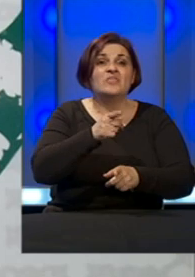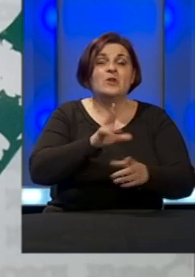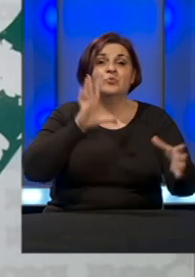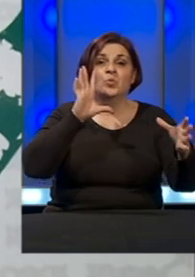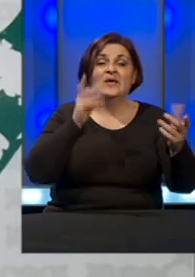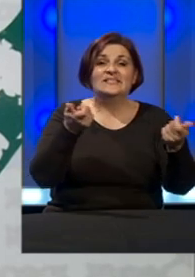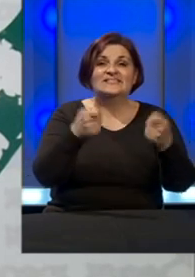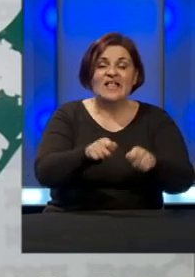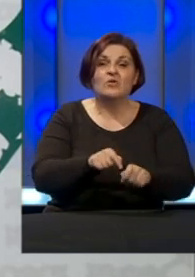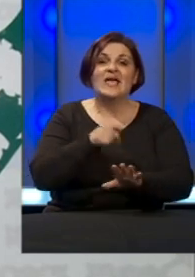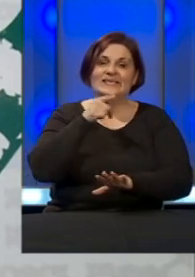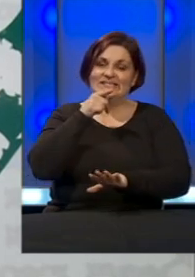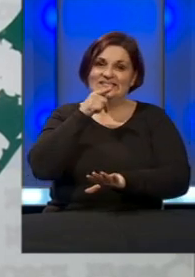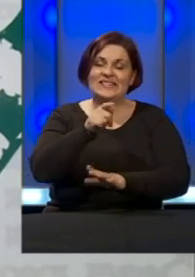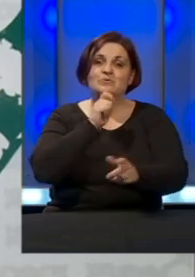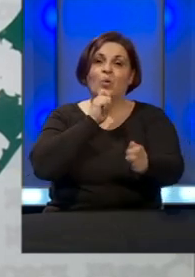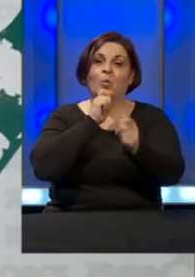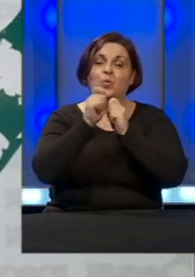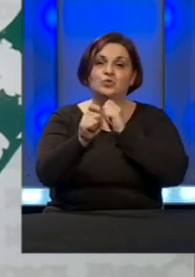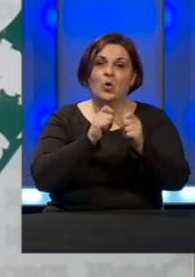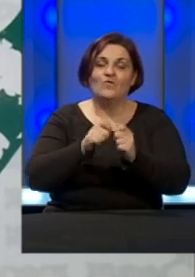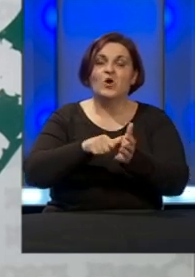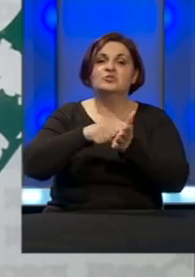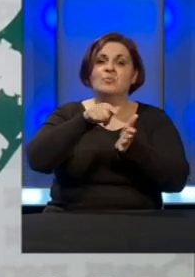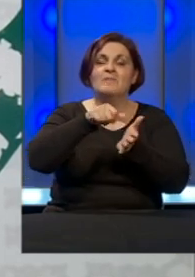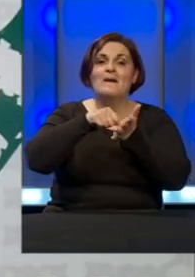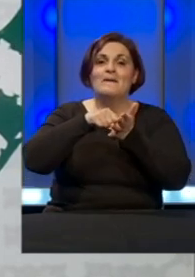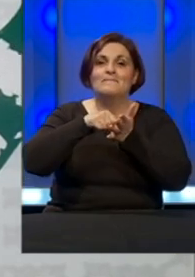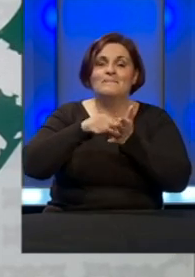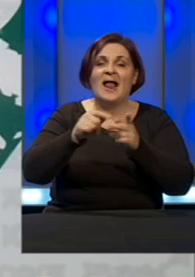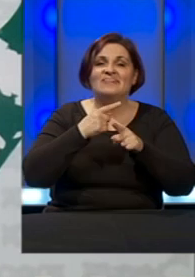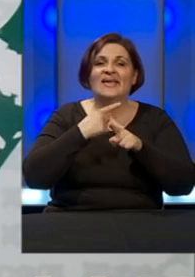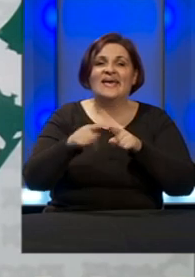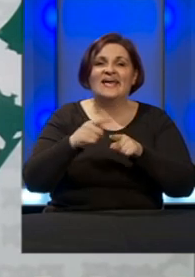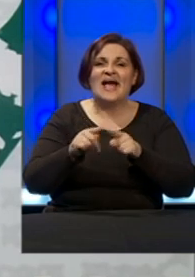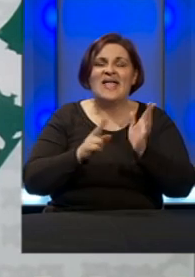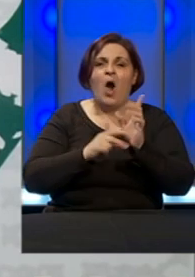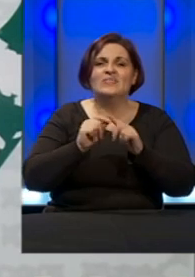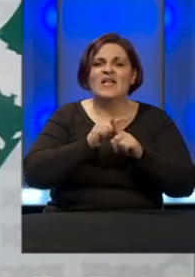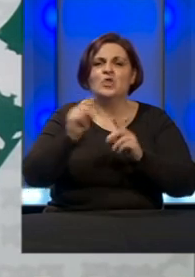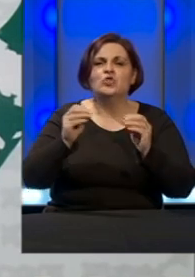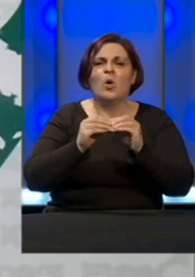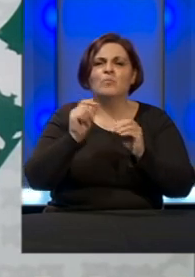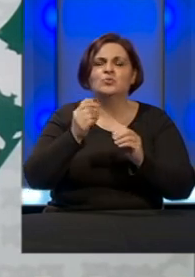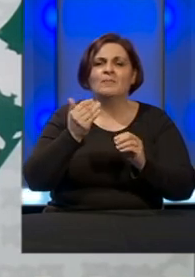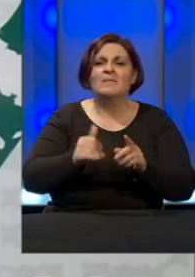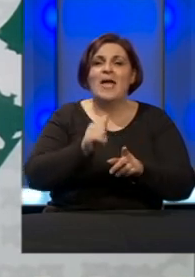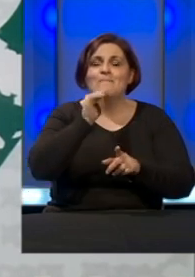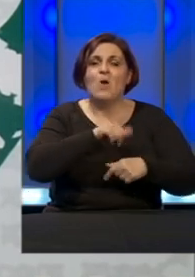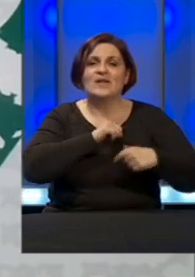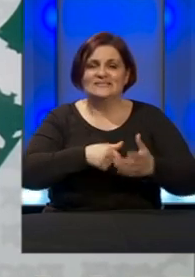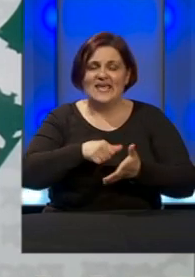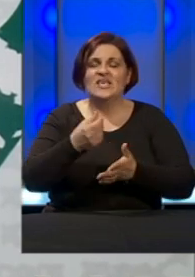za njih ćemo u dogovoru sa njima platiti razliku od neto do brutoplate, što znači i poreze i